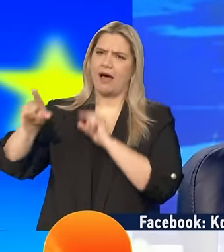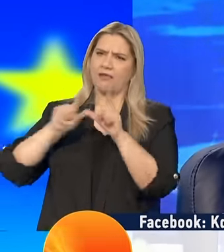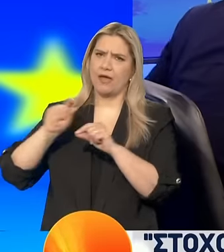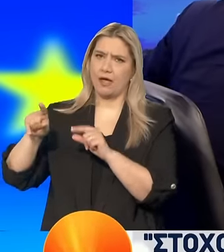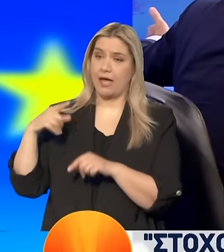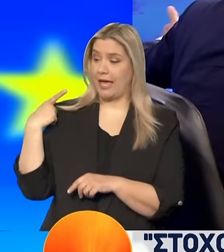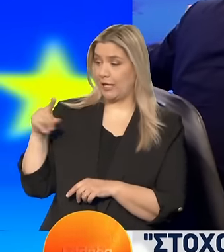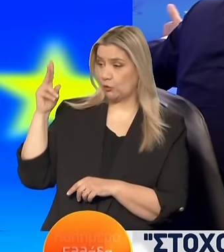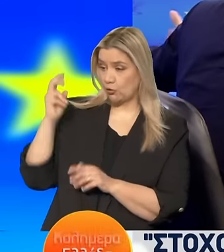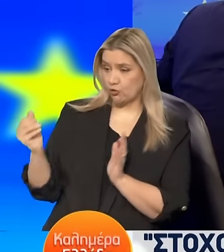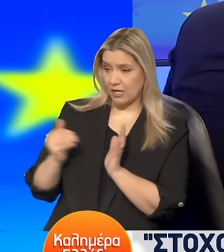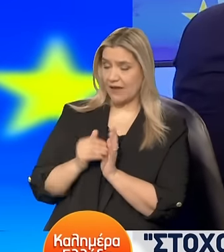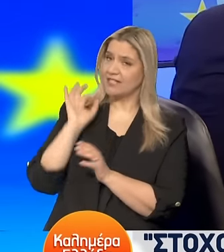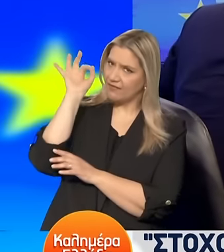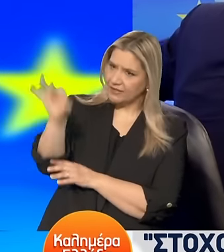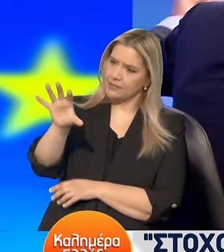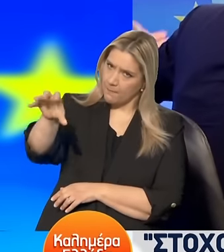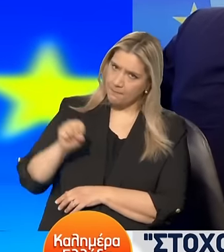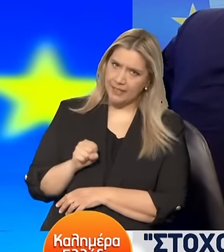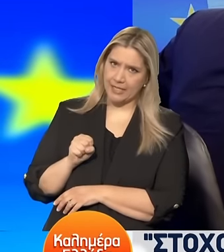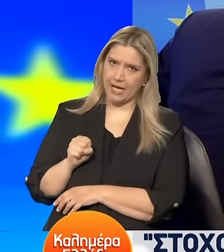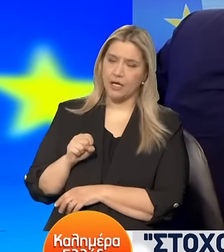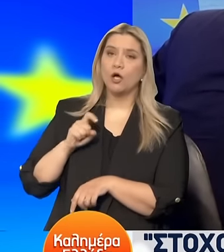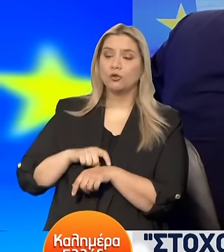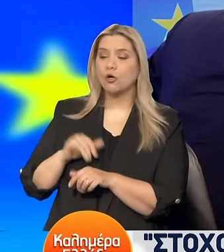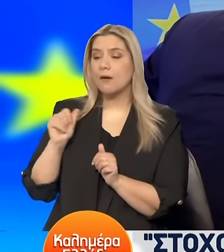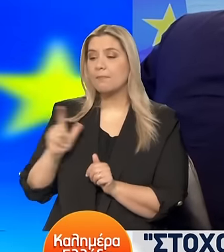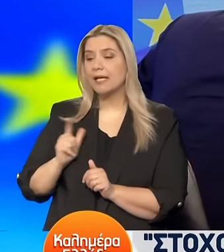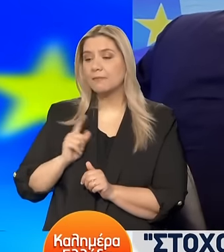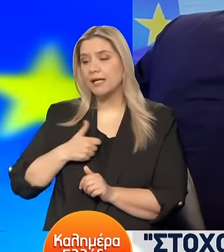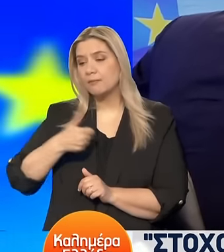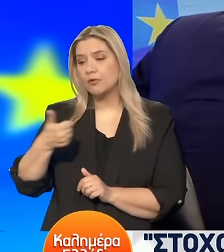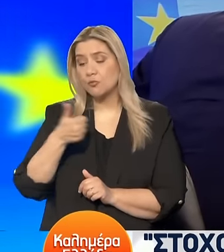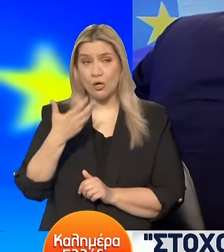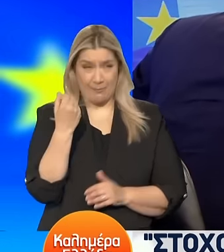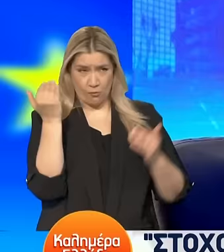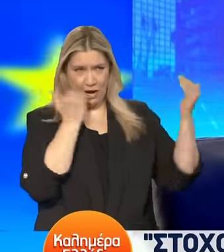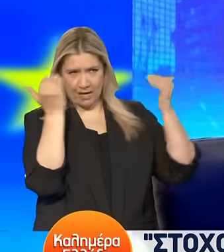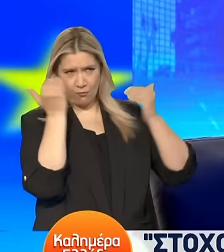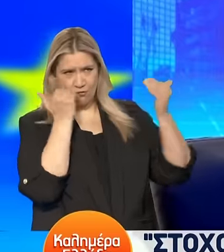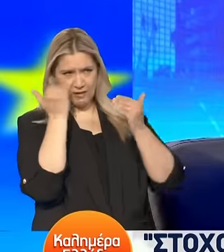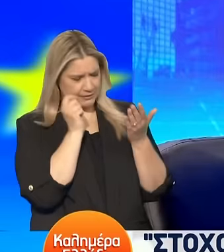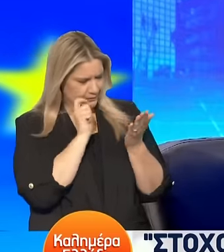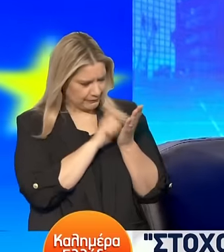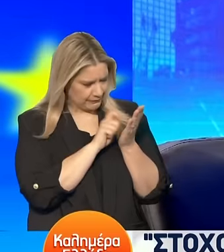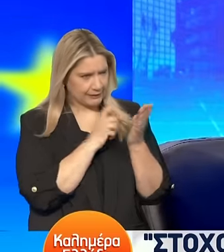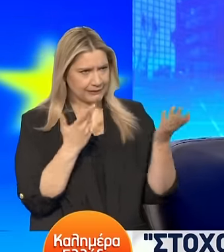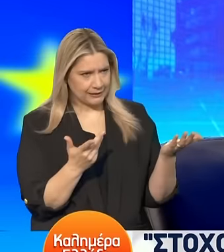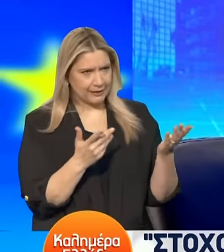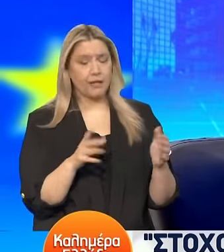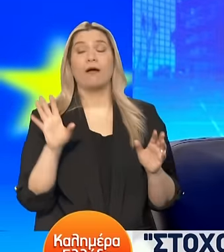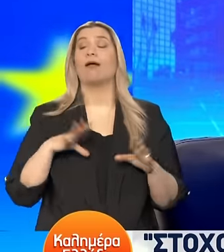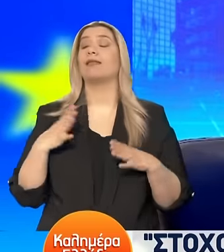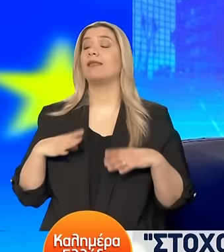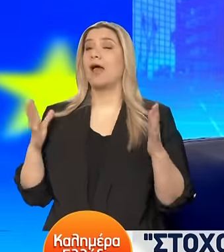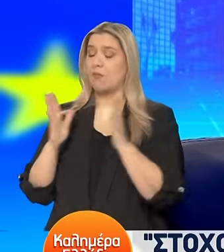Πολλοί μπορεί να είναι στη διαδικασία της επιστροφής Αναποφάσιστη είναι αυτή Και από το εξωτερικό Οπότε δεν θέλουμε αναποφάσεις τους Στην επιστολική ψήφο